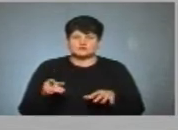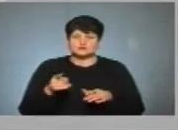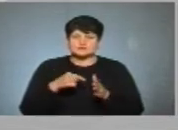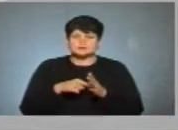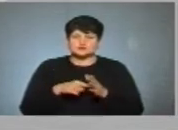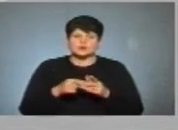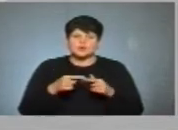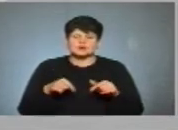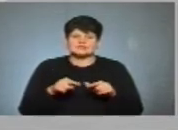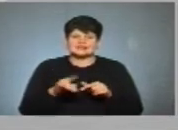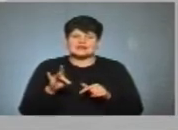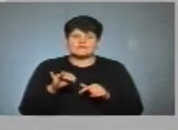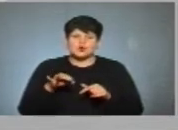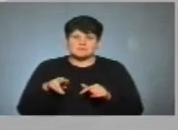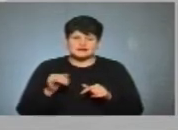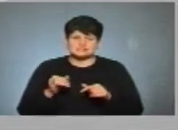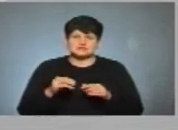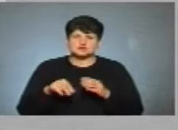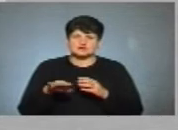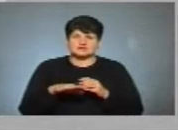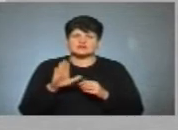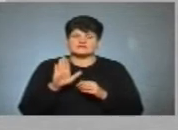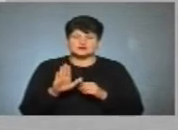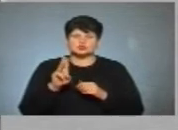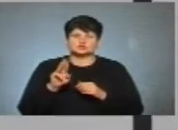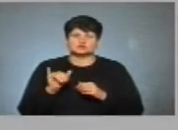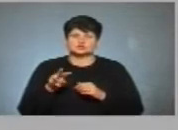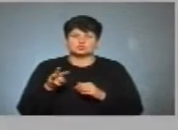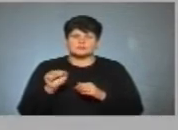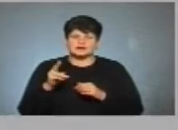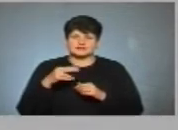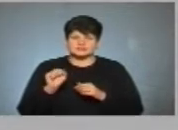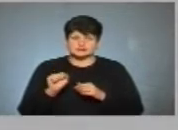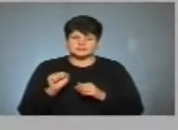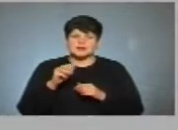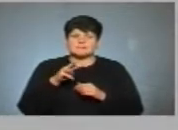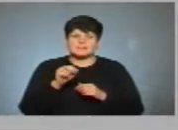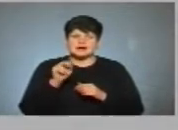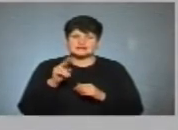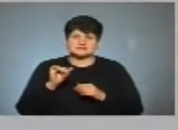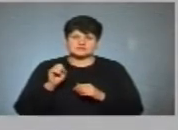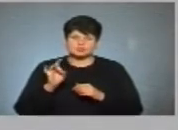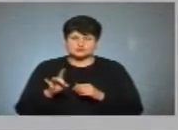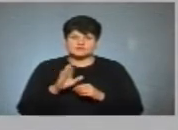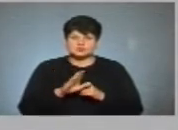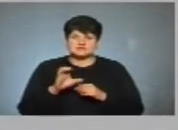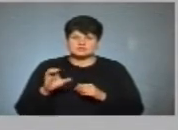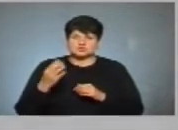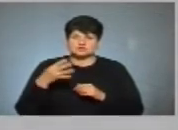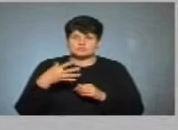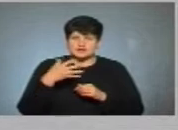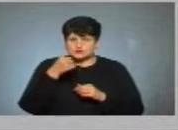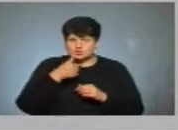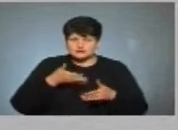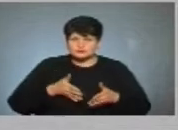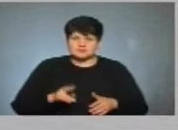організації «Європейська Солідарність» Віктор Шумада. Мацикор Віктор Степанович, 45 років, народився